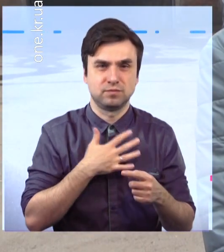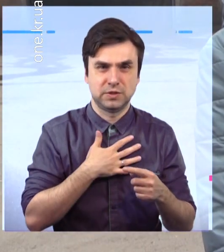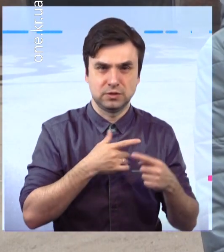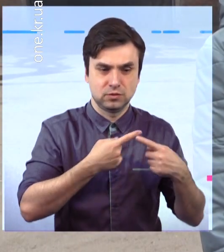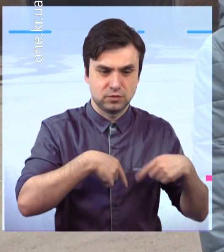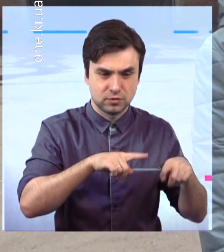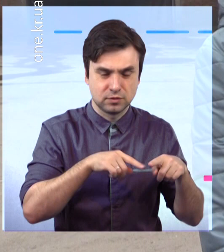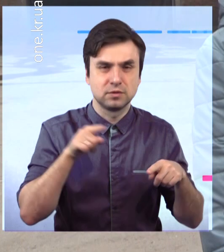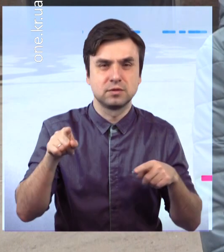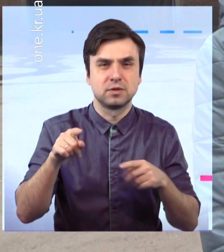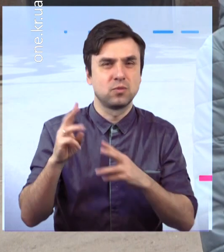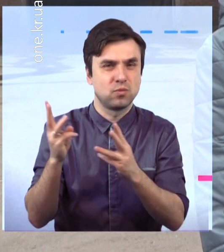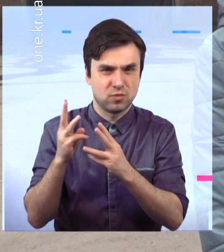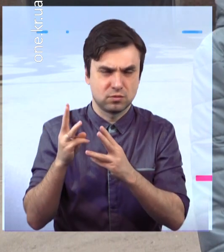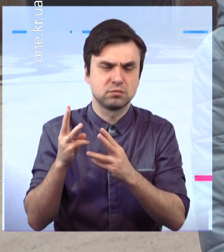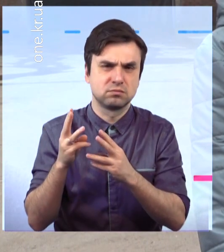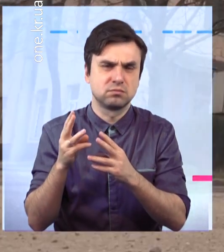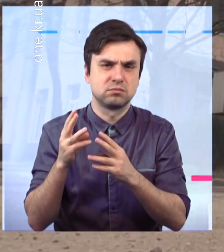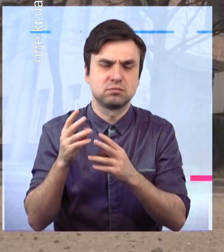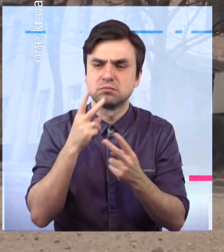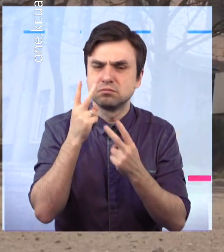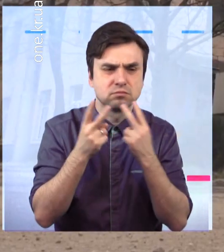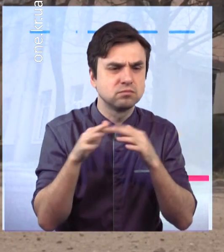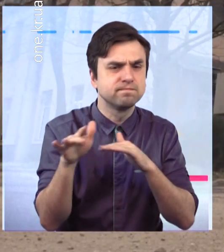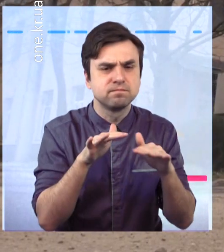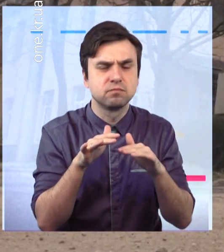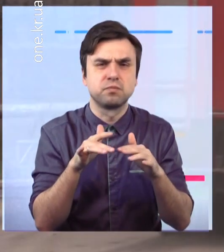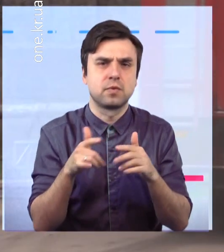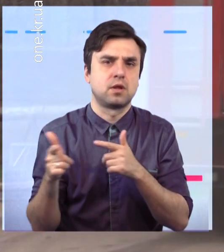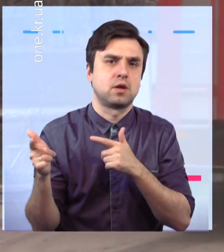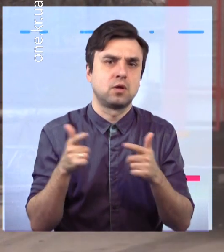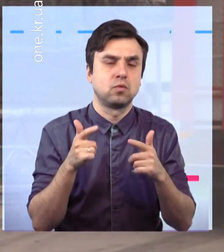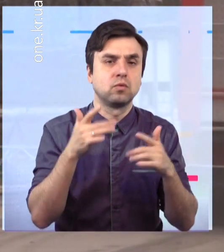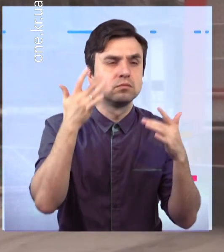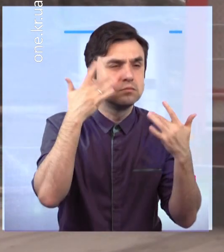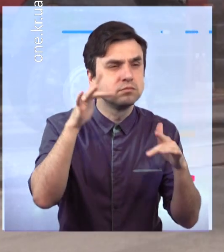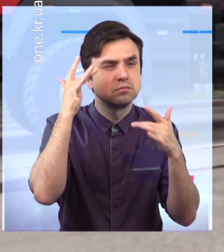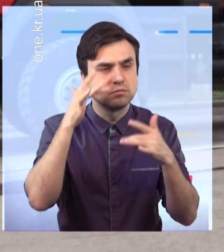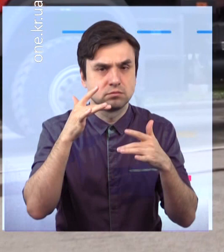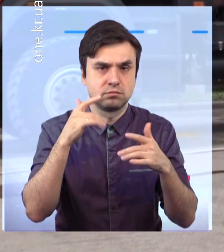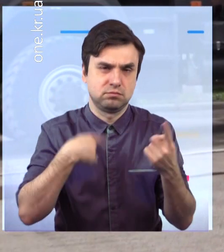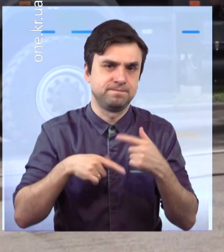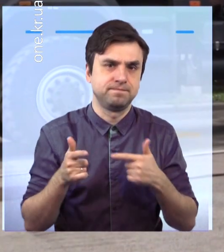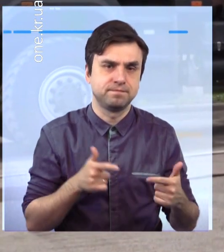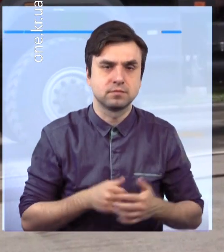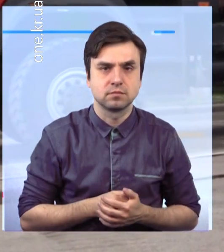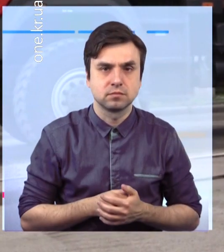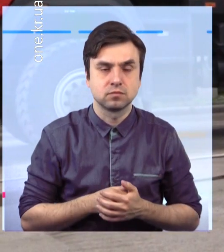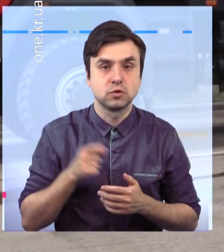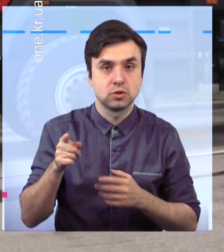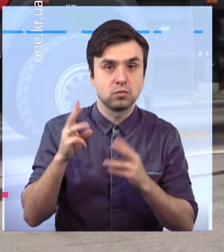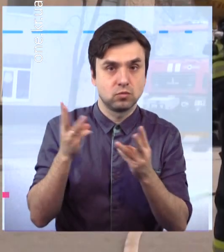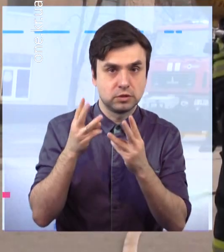до ліквідації будь-якої надзвичайної ситуації. Перед рятувальниками стоїть також непроста задача. Вони мають швидко та